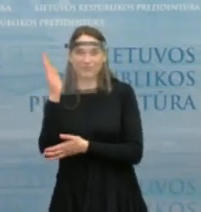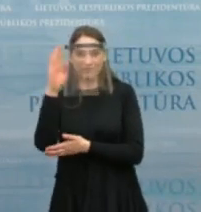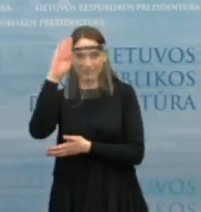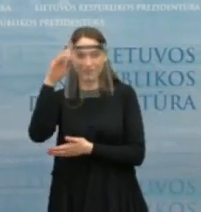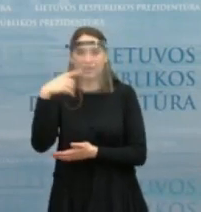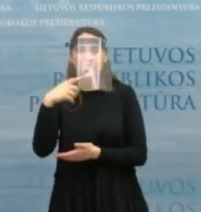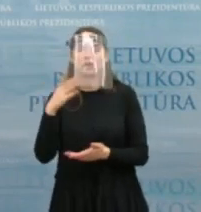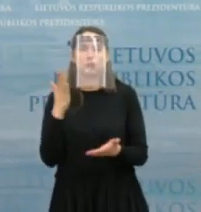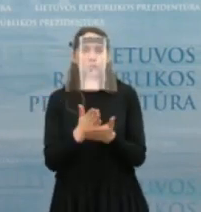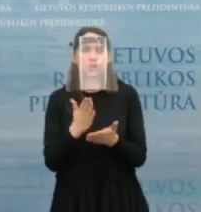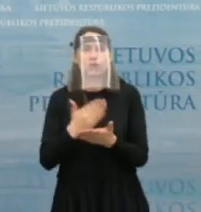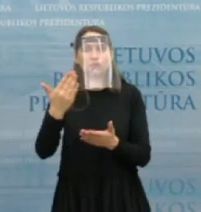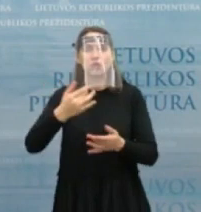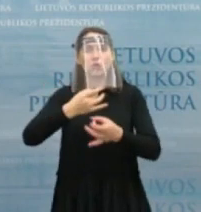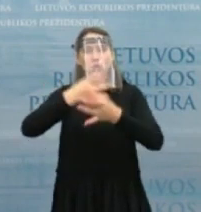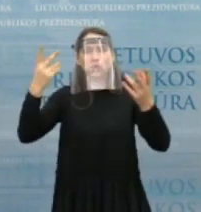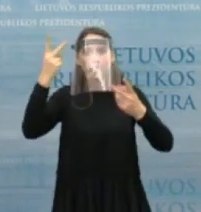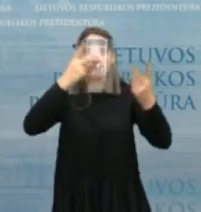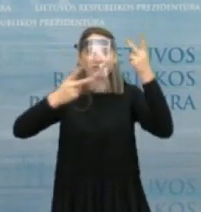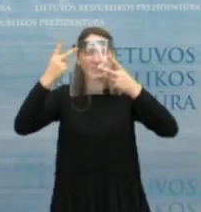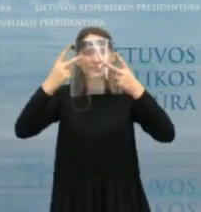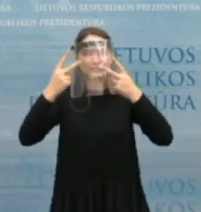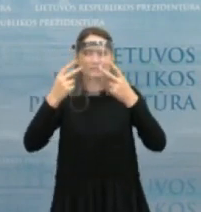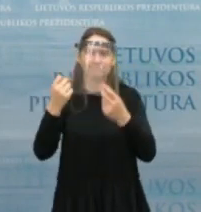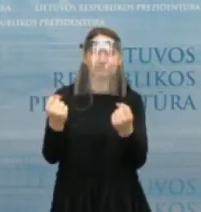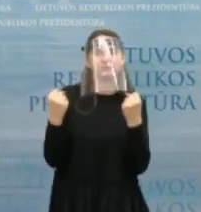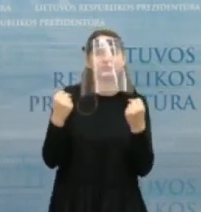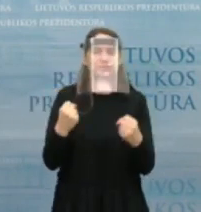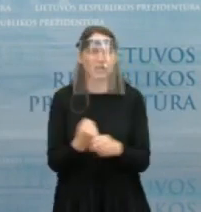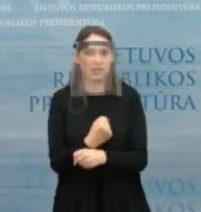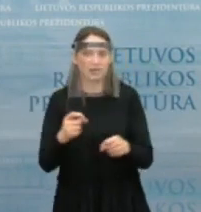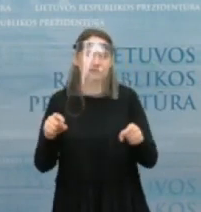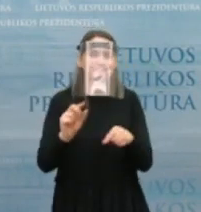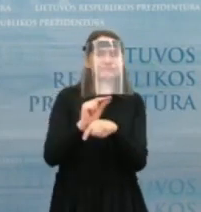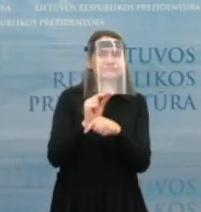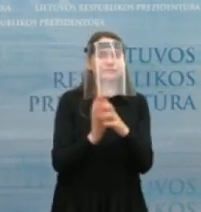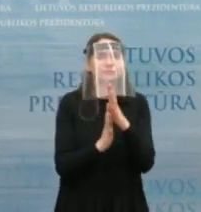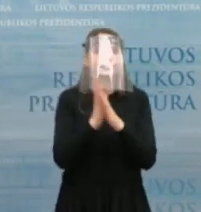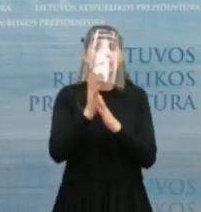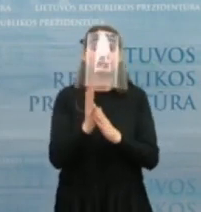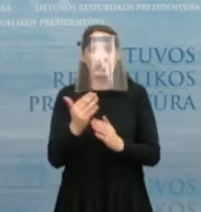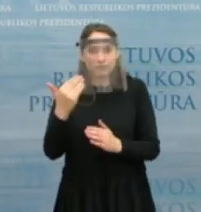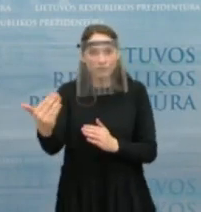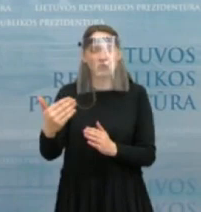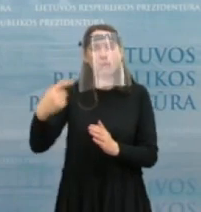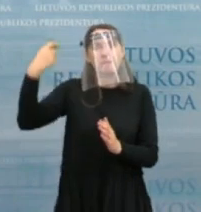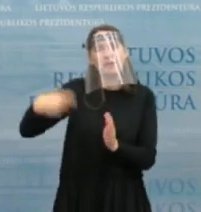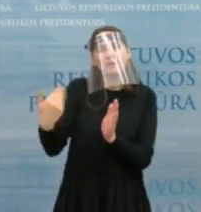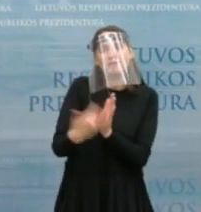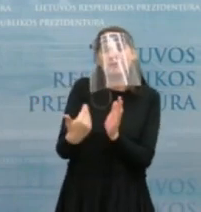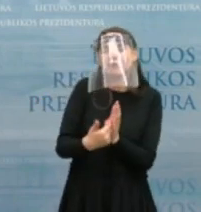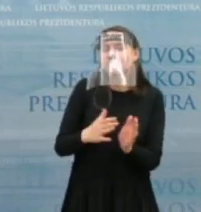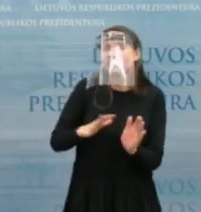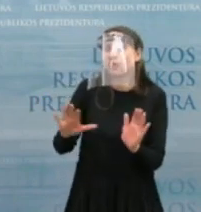reikėtų sustiprinti jum kultūros viziją. Tai, sakykit, gal išgirdoti iš prezidento kažkokius reikalavimus ar kriterijos dar jums?